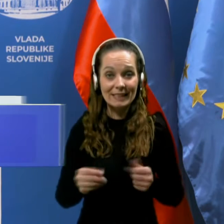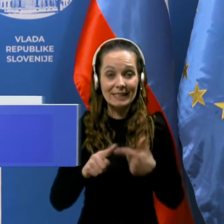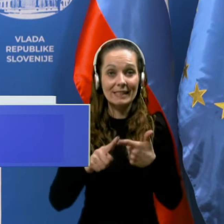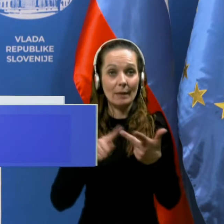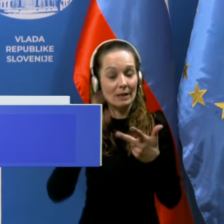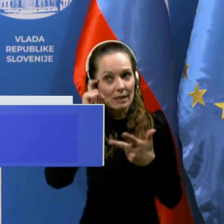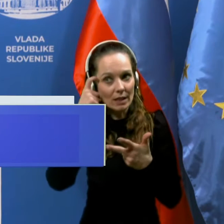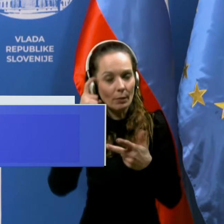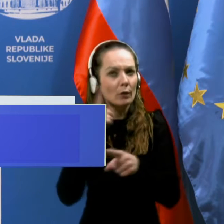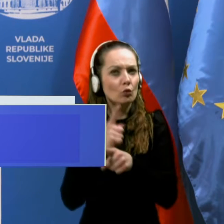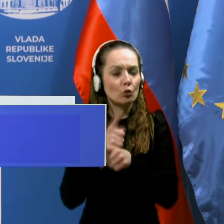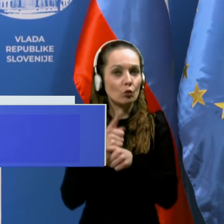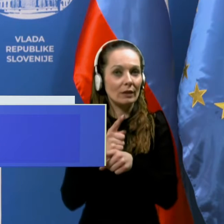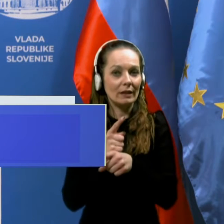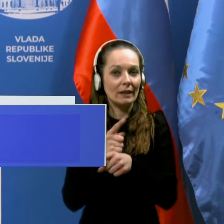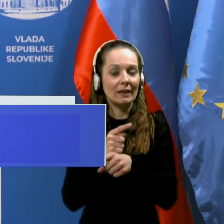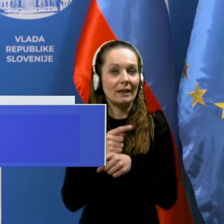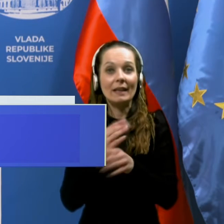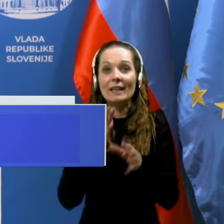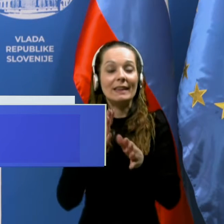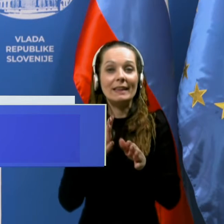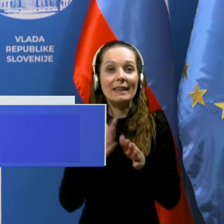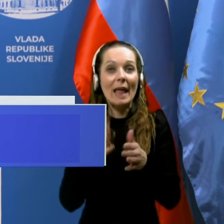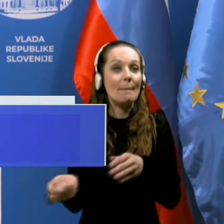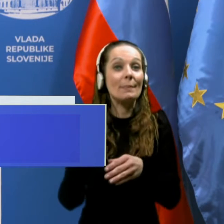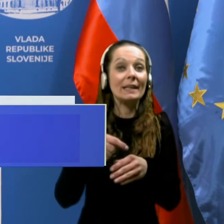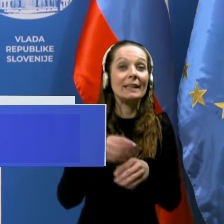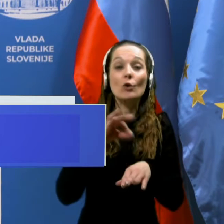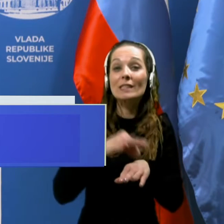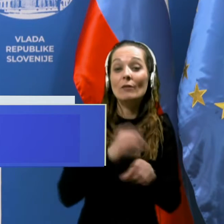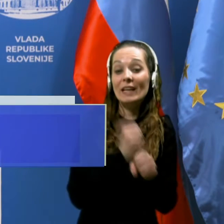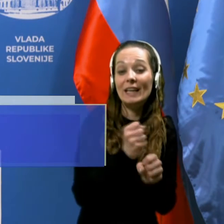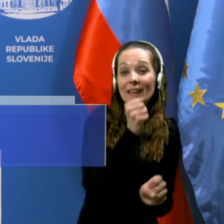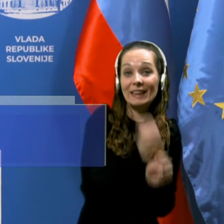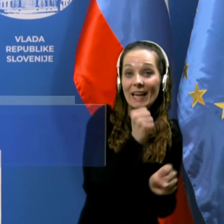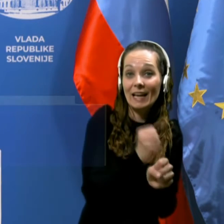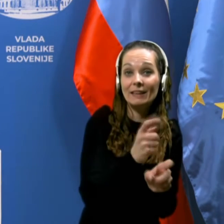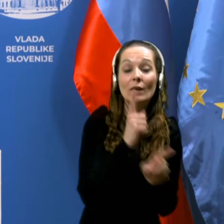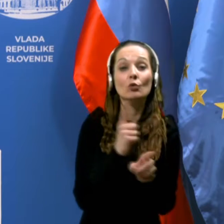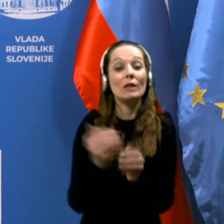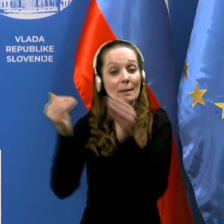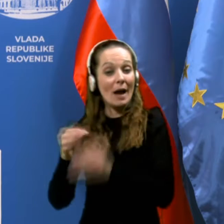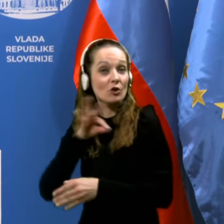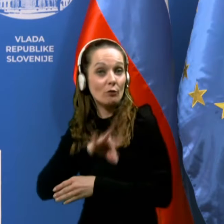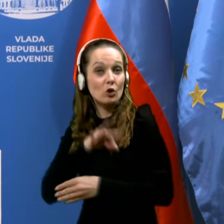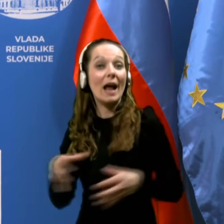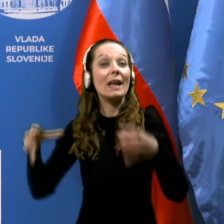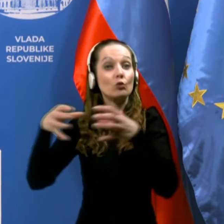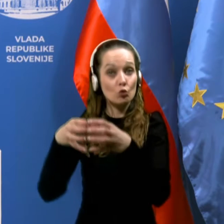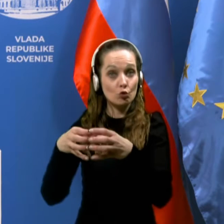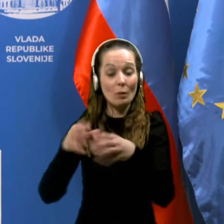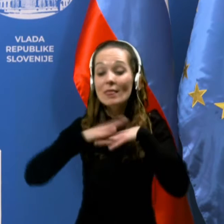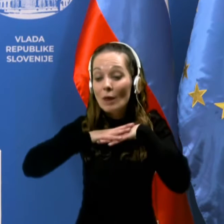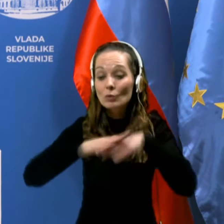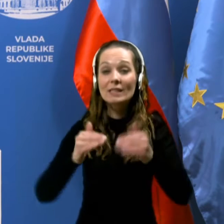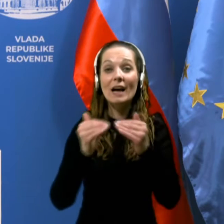zaskrbljujoča je odsotnost zdravstvenih delavcev in pa seveda celotna manjša funkcionalnost družbe na